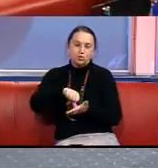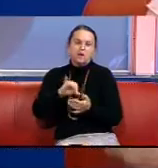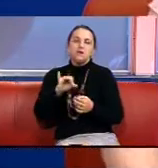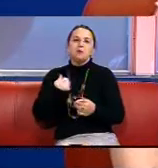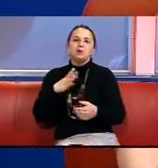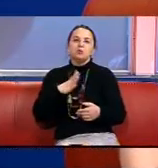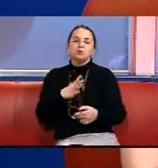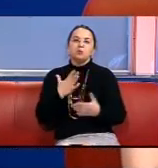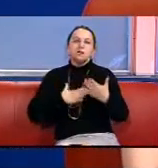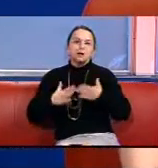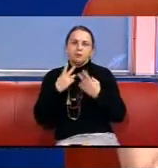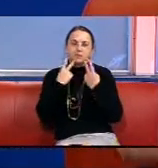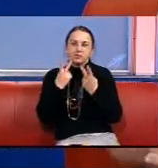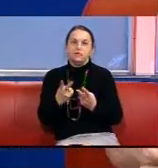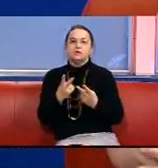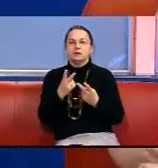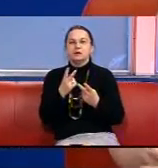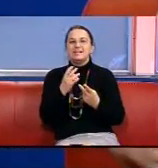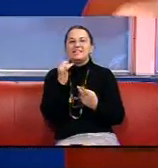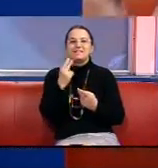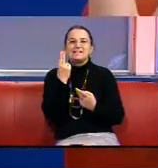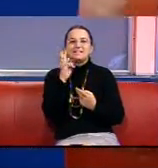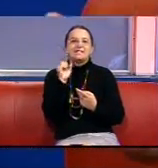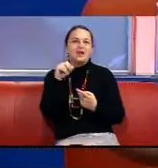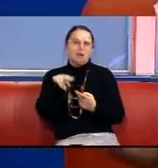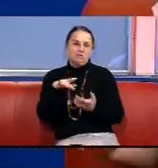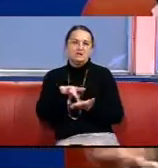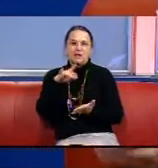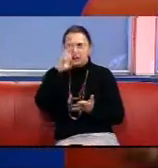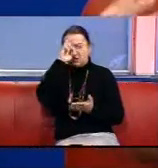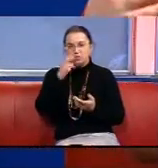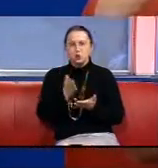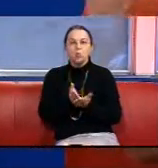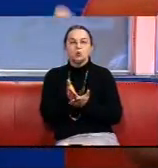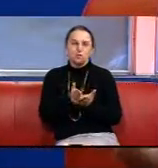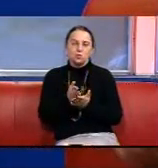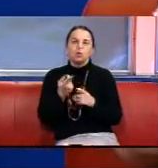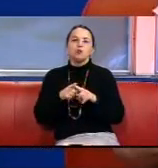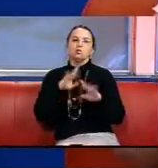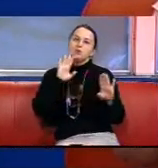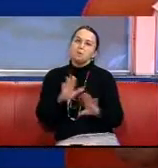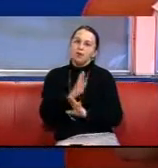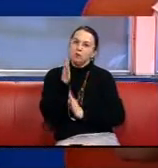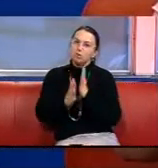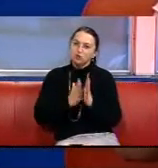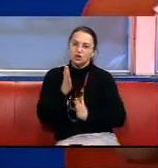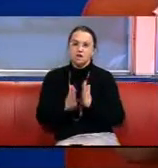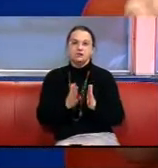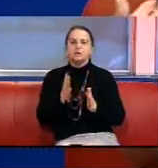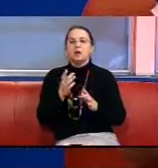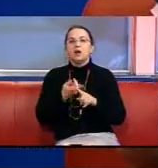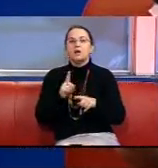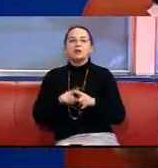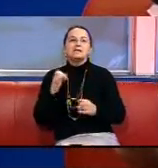дуже приємно було бачити дівчат, які з ЦНАПу Які співали пісню мовою жестів Які